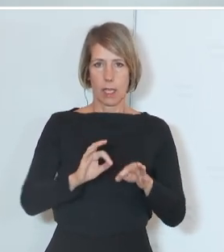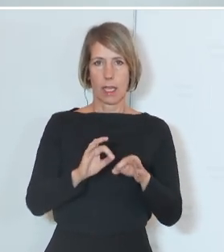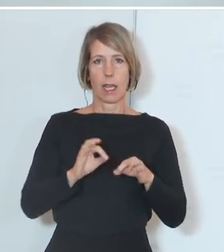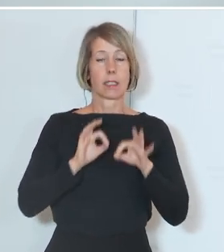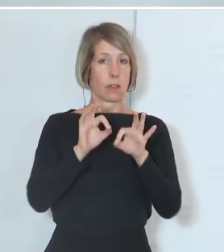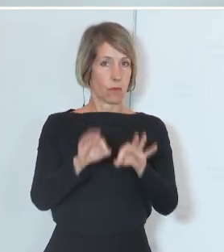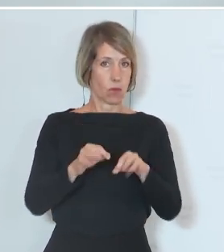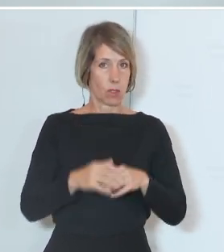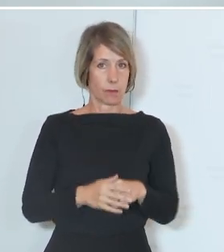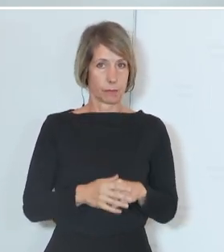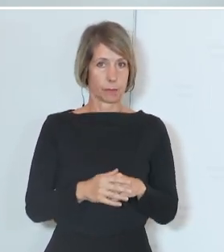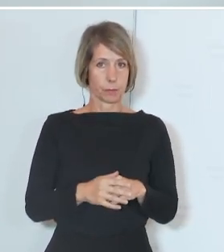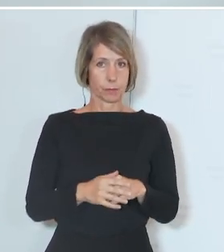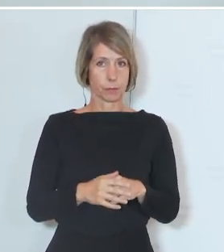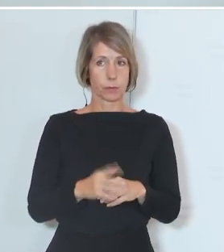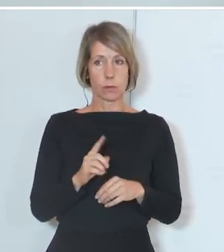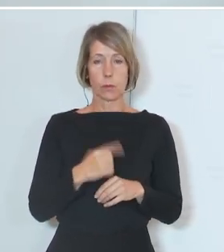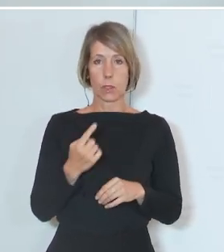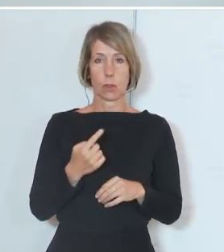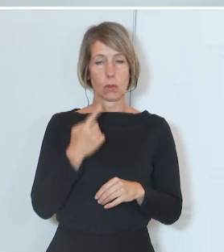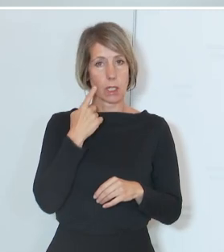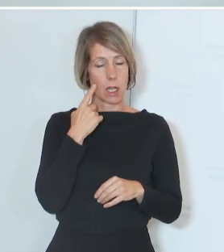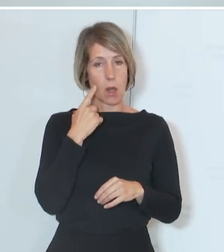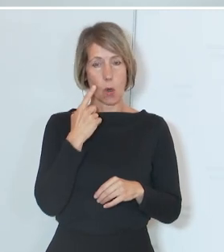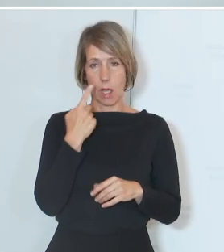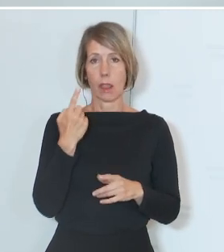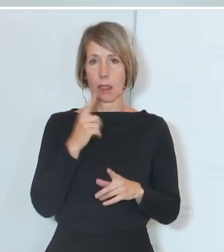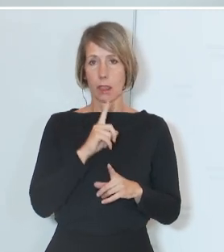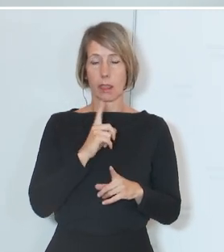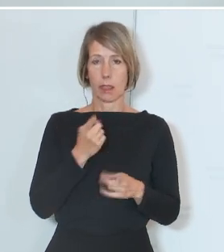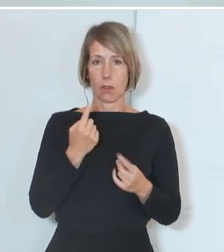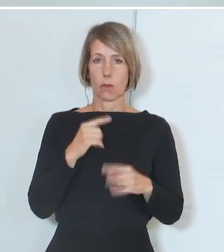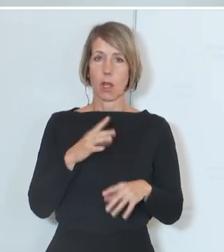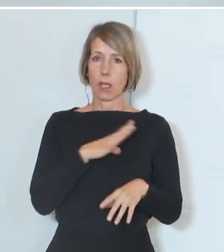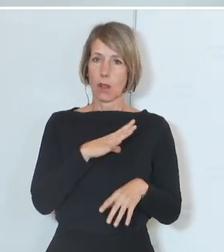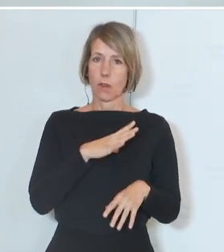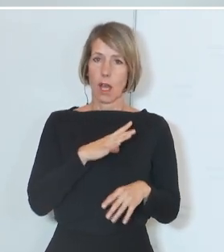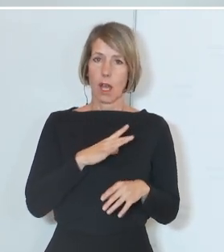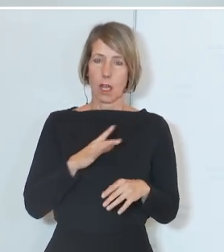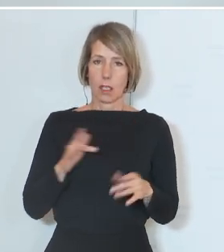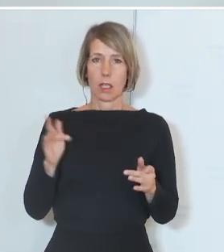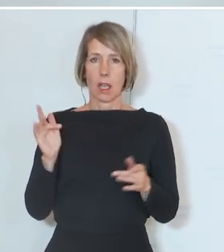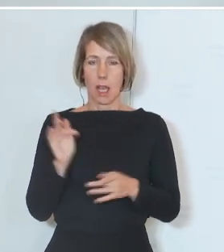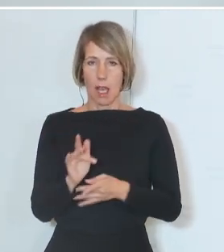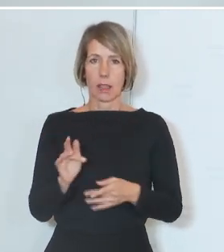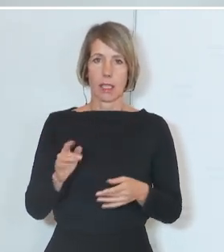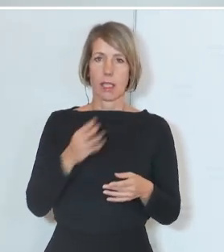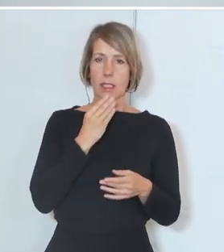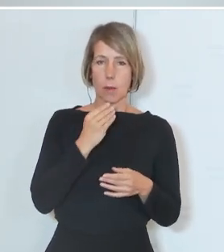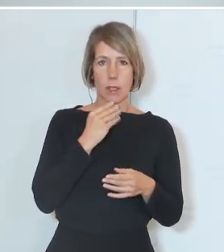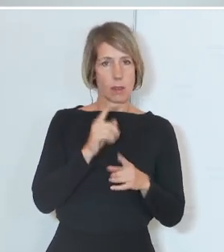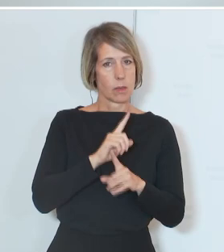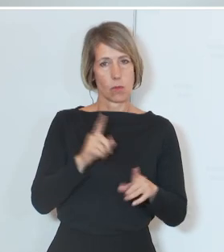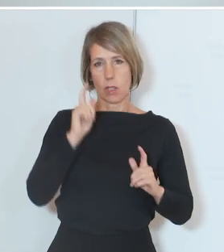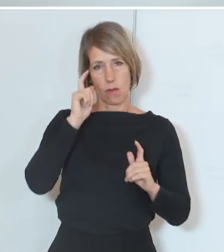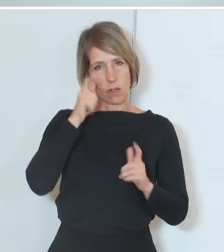Wir dürfen unsere Gefahren, unsere Augen vor der Gefahr des Antisemitismus und Antisemitismus verschließen. Wir müssen zur Kenntnis nehmen,